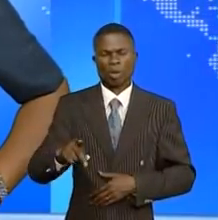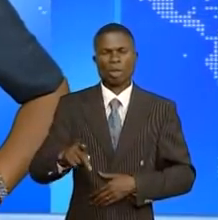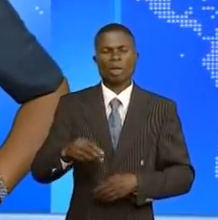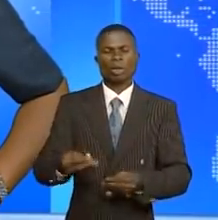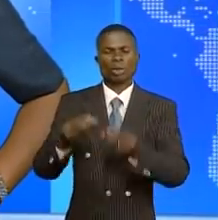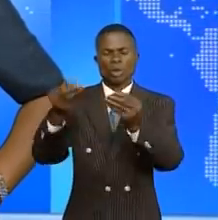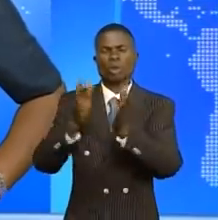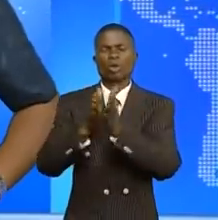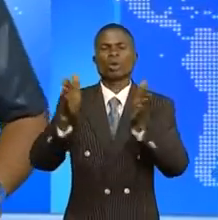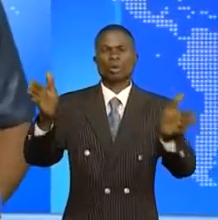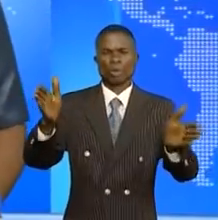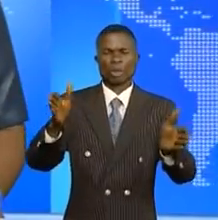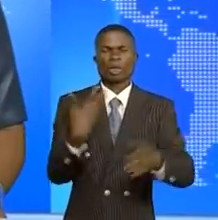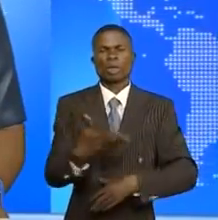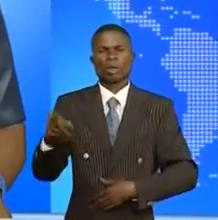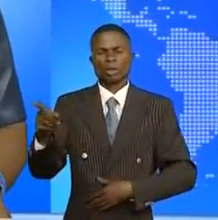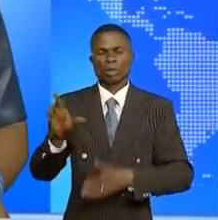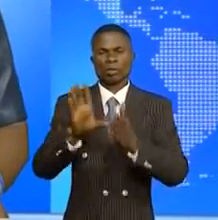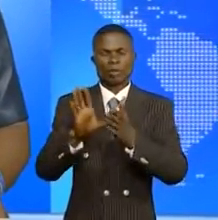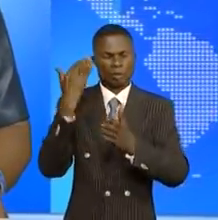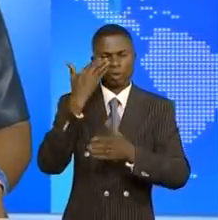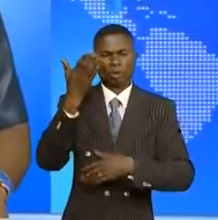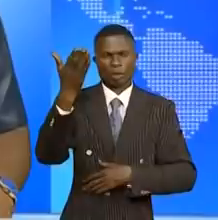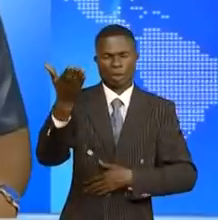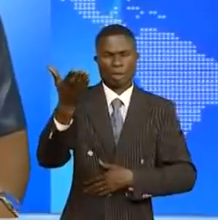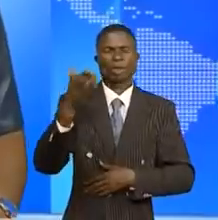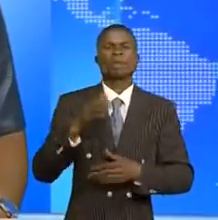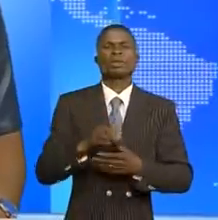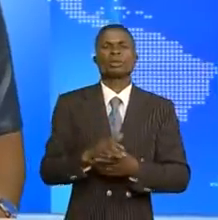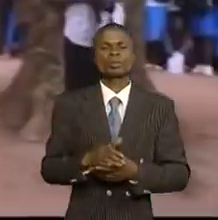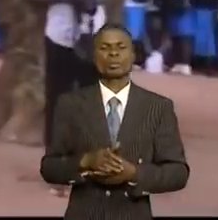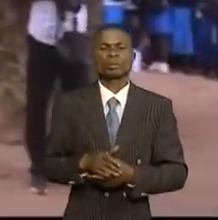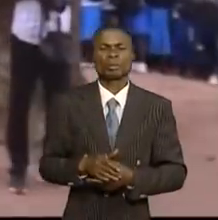la remise officielle de ce matériel. Images et commentaires dans ce reportage.